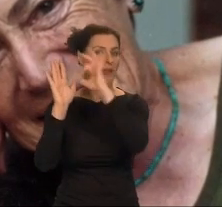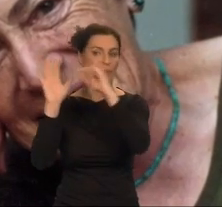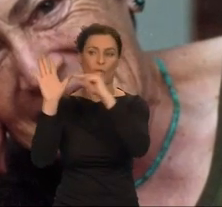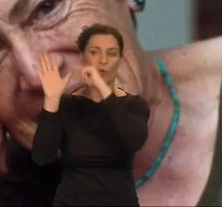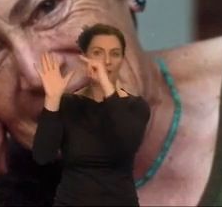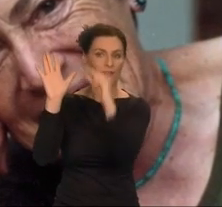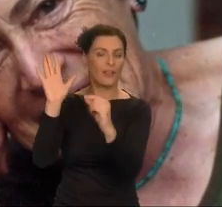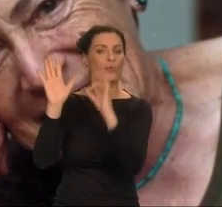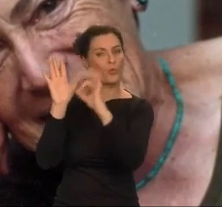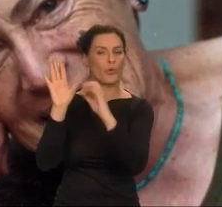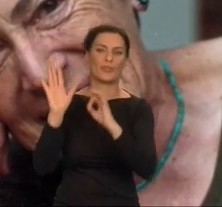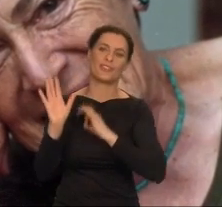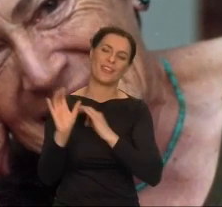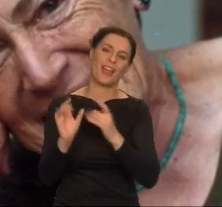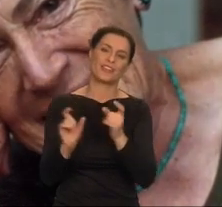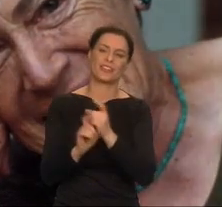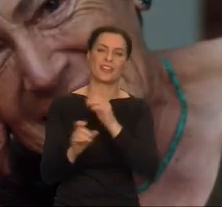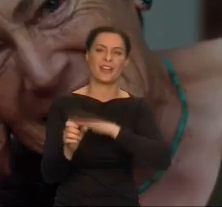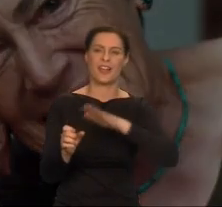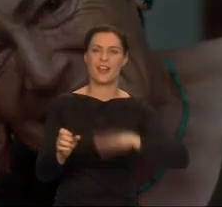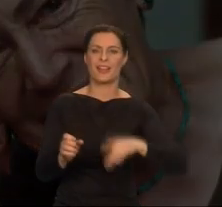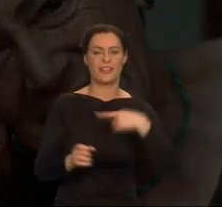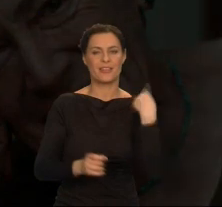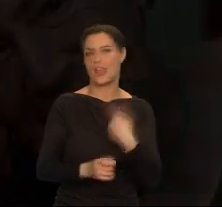naszym krajem, tylko naszym.